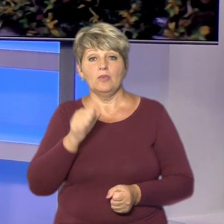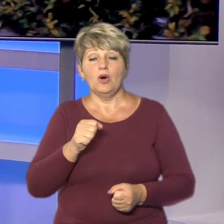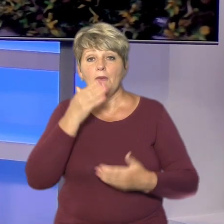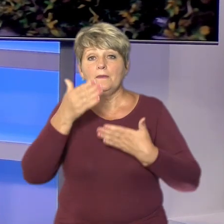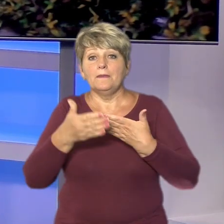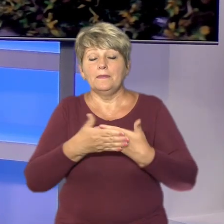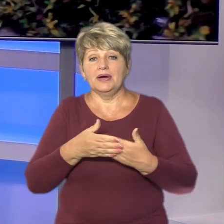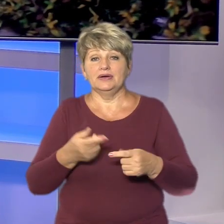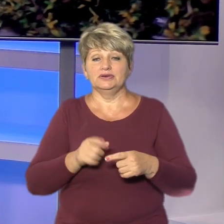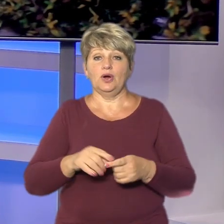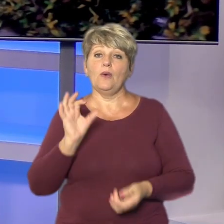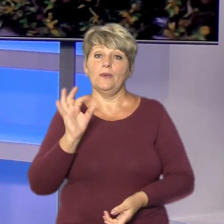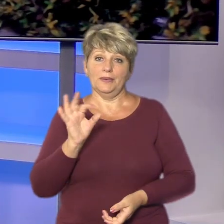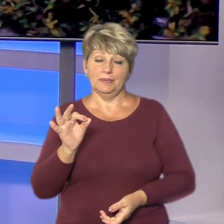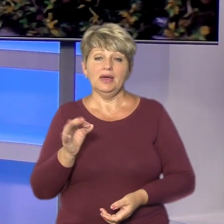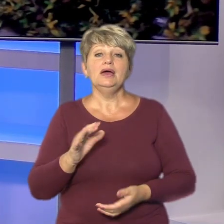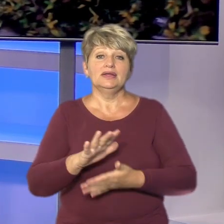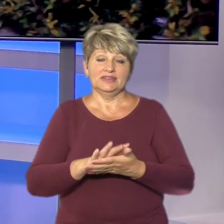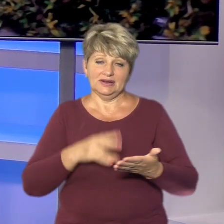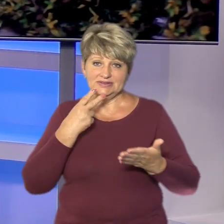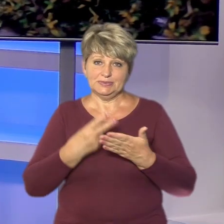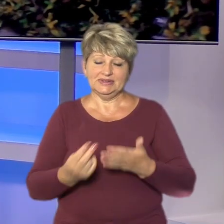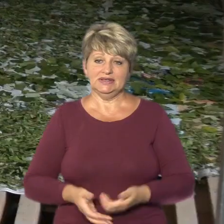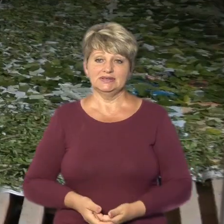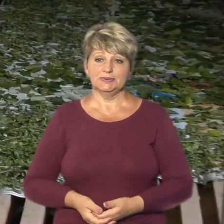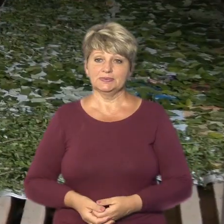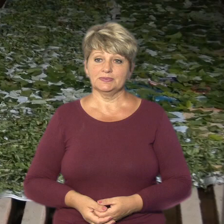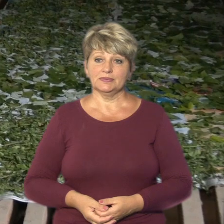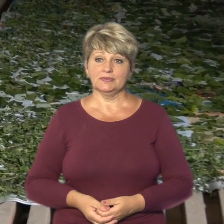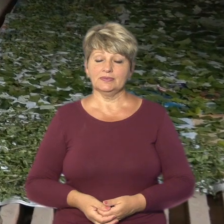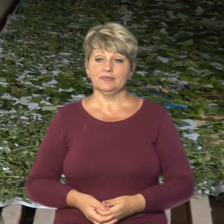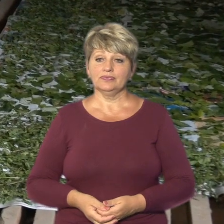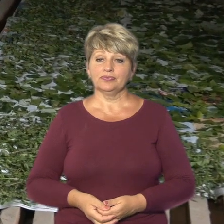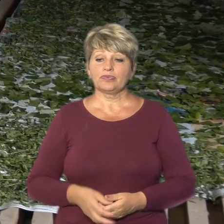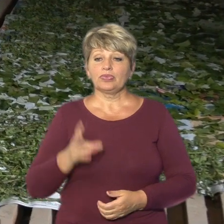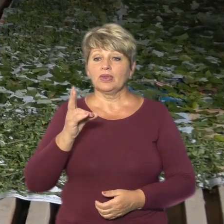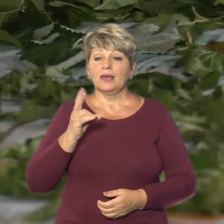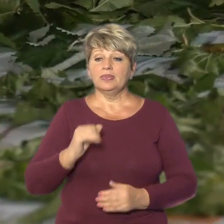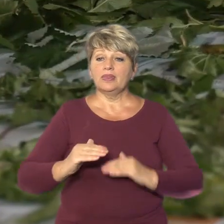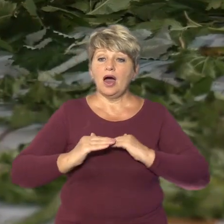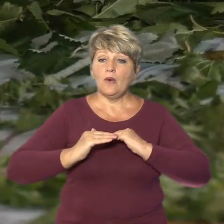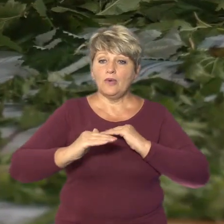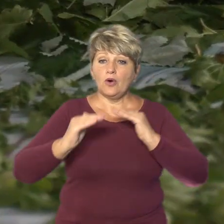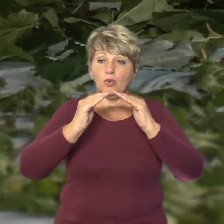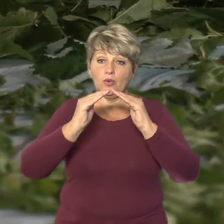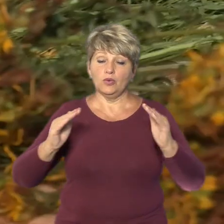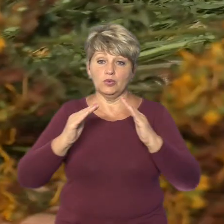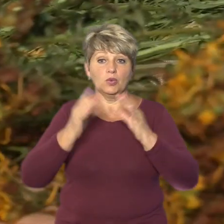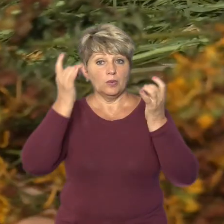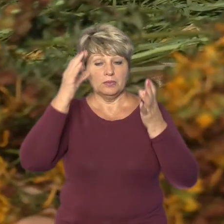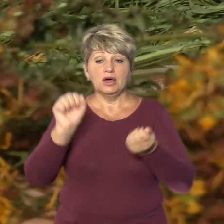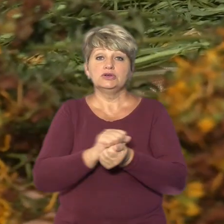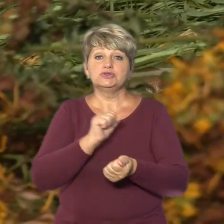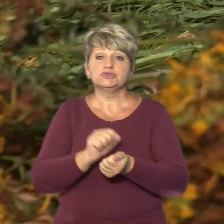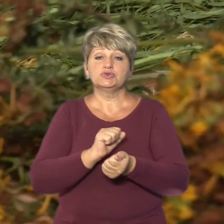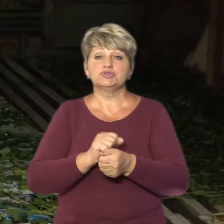жовтня, більше Вікторія Гончарук розповість. На устеленому горищі будинку культури сушаться